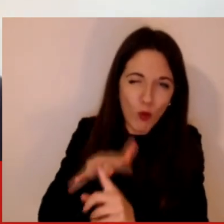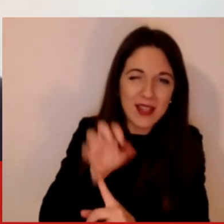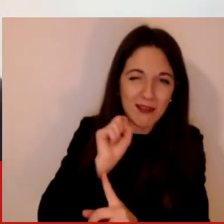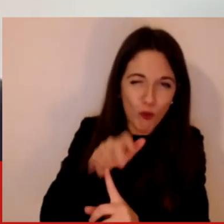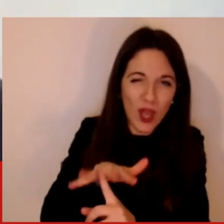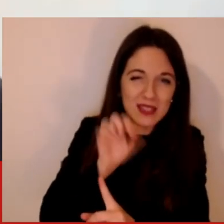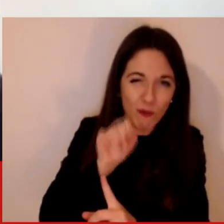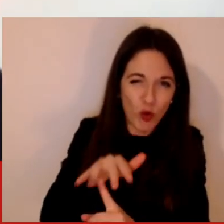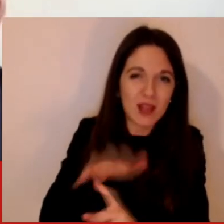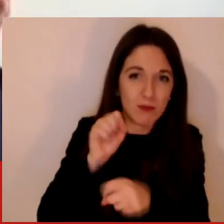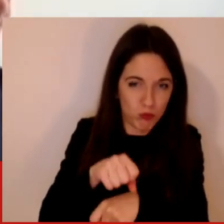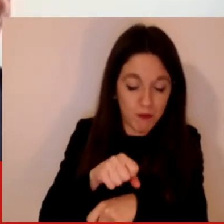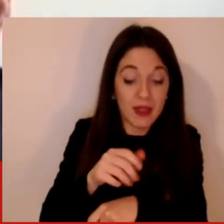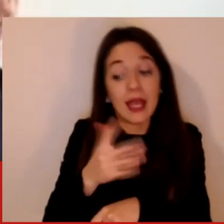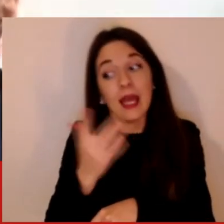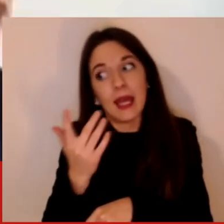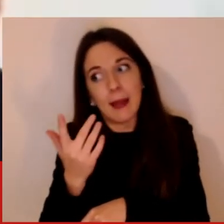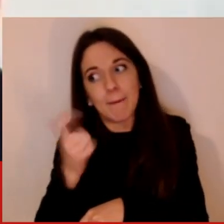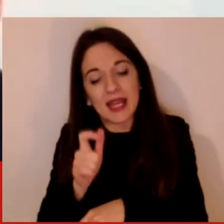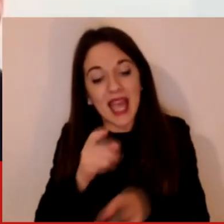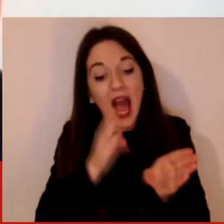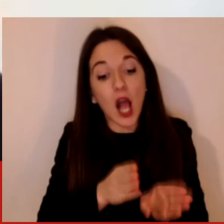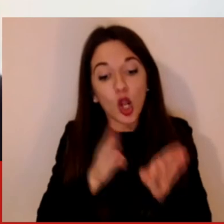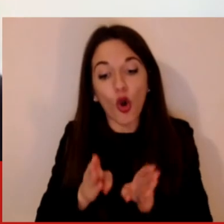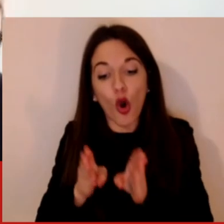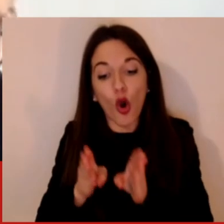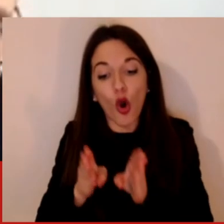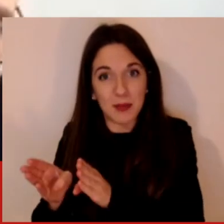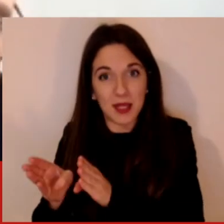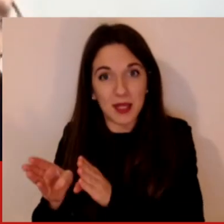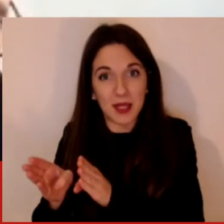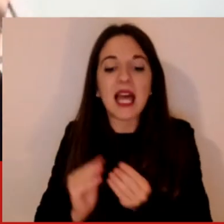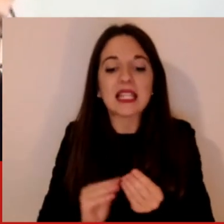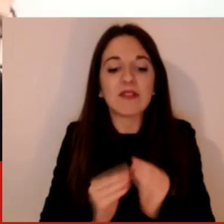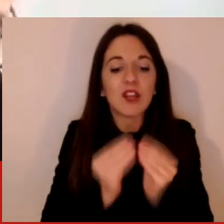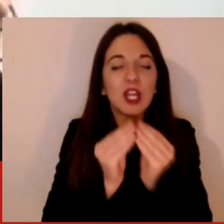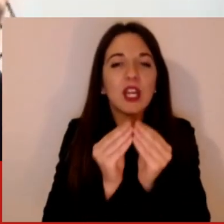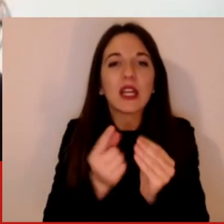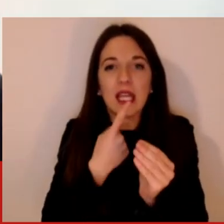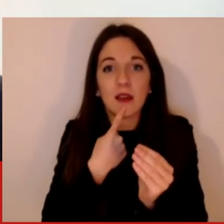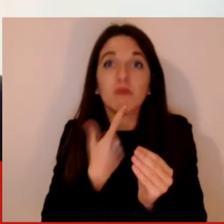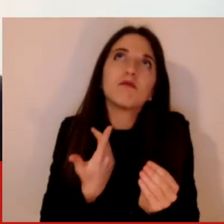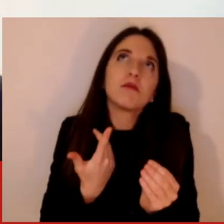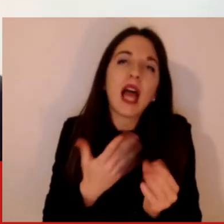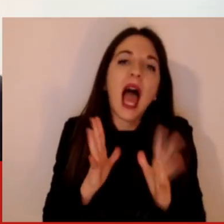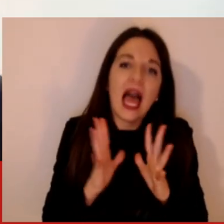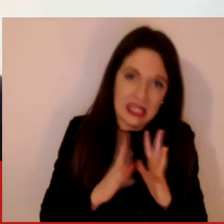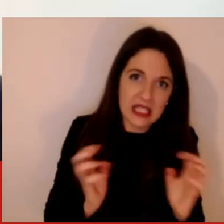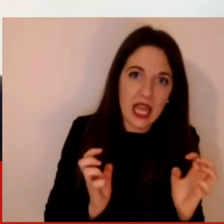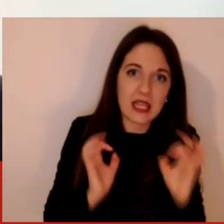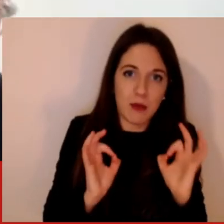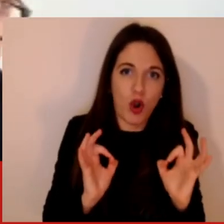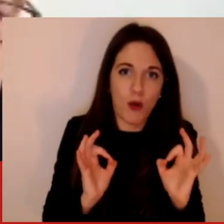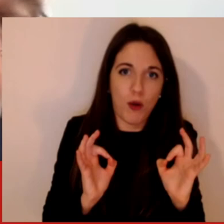sviluppati all'interno di compagnie di realtà di tipo industriale o for